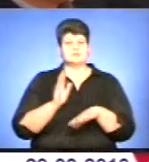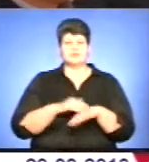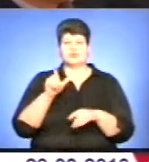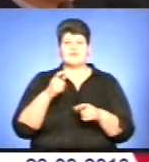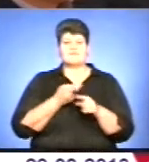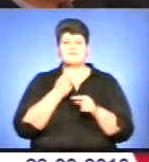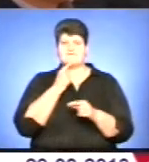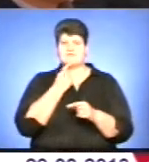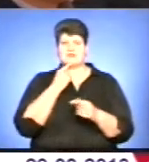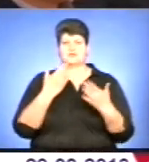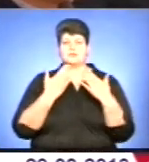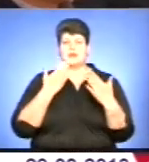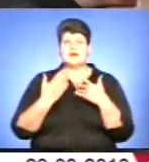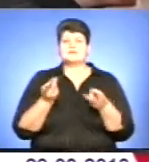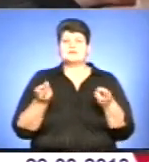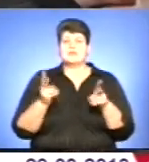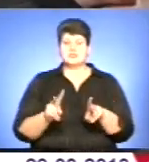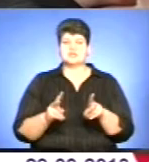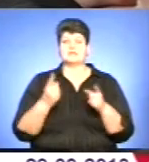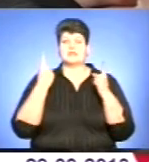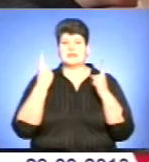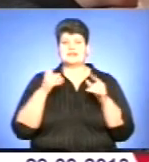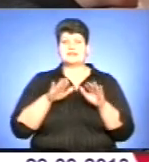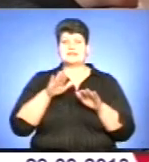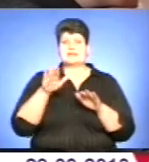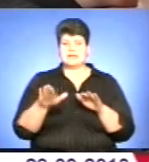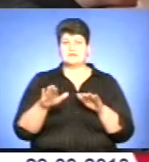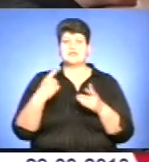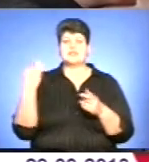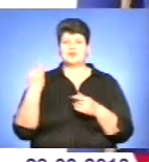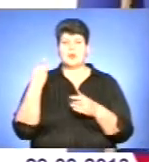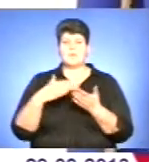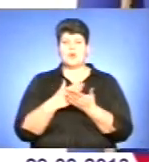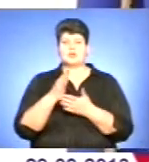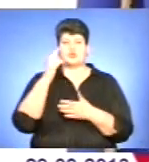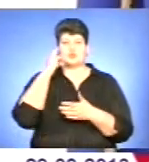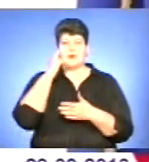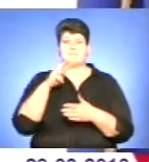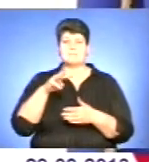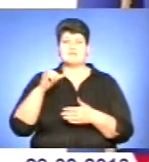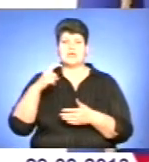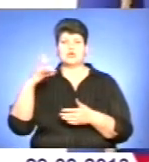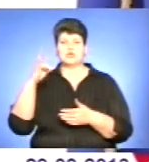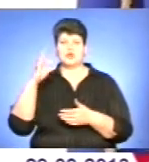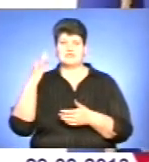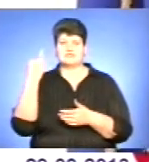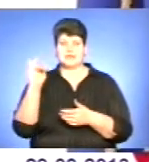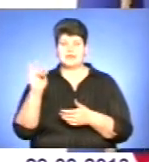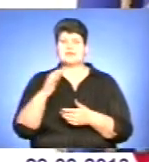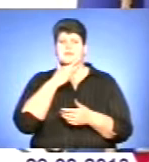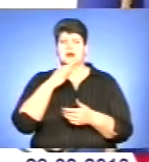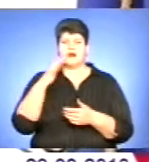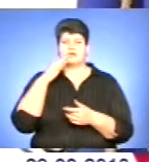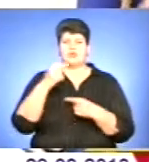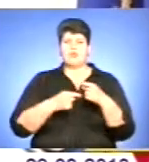спілкуватися. Проте залишив помітний слід в історії політичної думки. Мігновський, як і багато поколінь